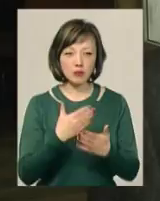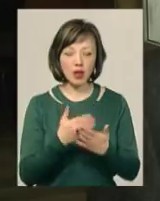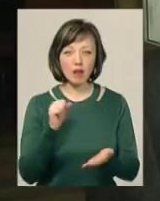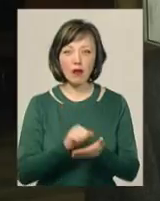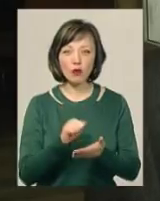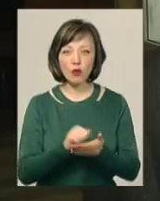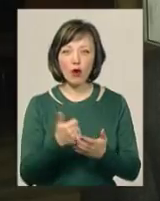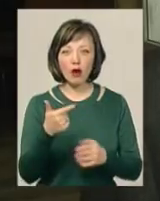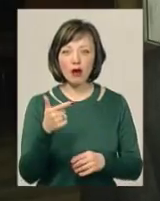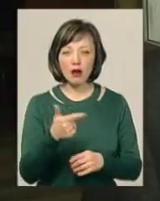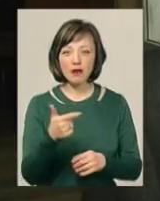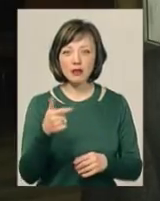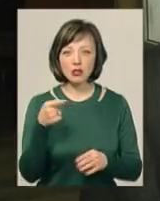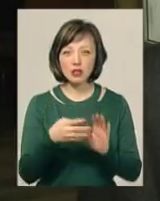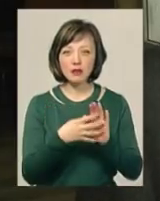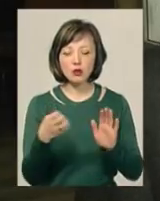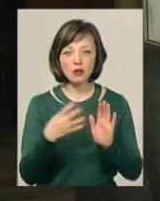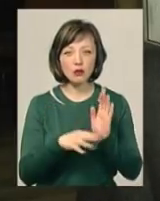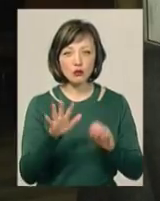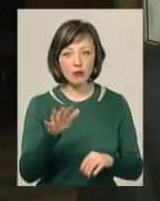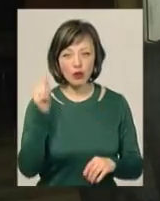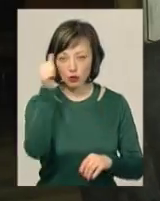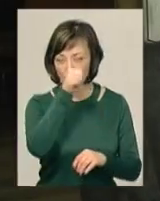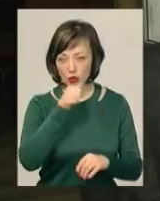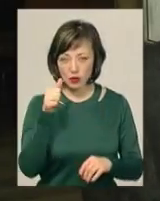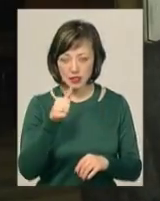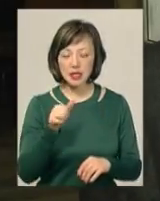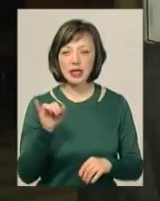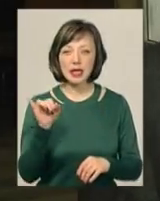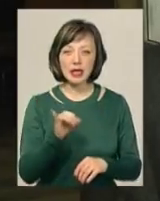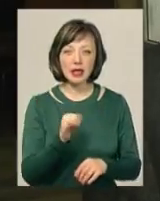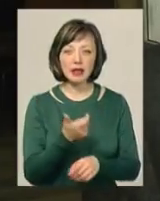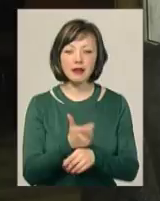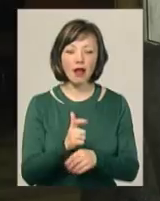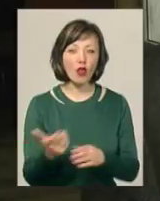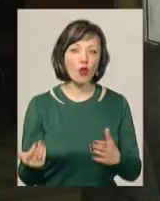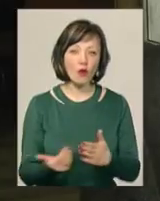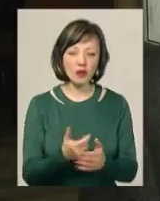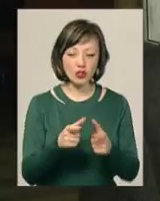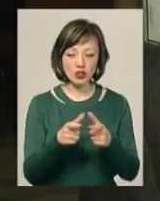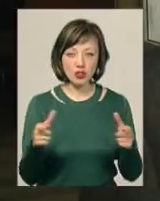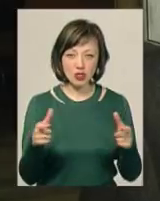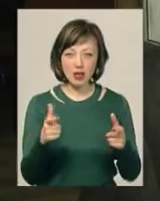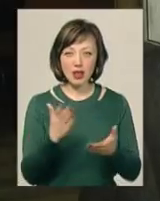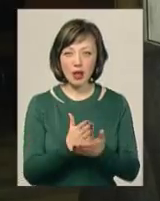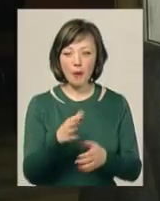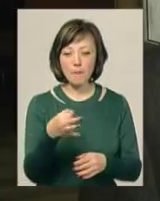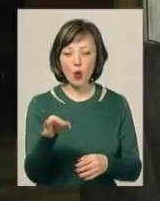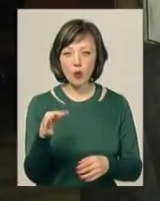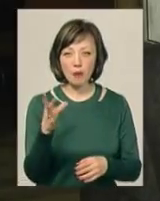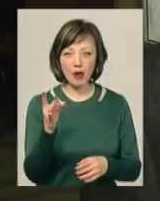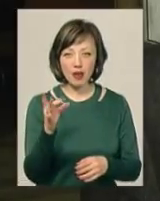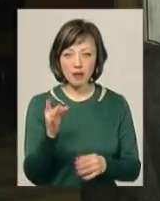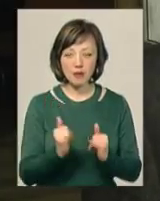надрукована гривня вже в 1995-му році. І самою найновішою гривнею – це є монета в 5 гривень,